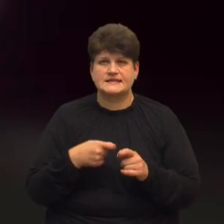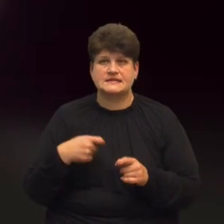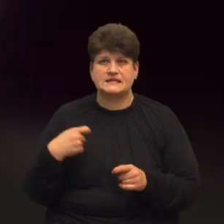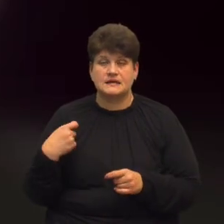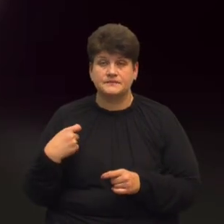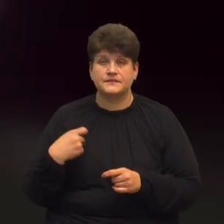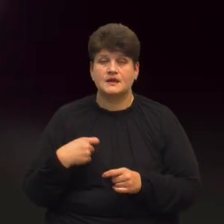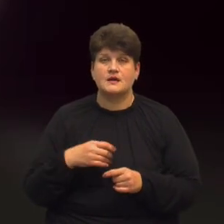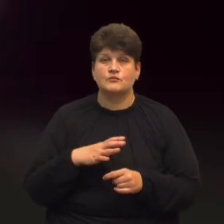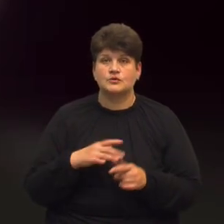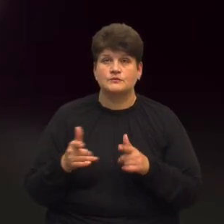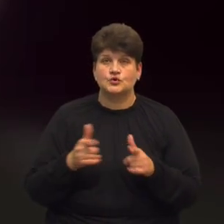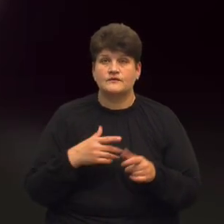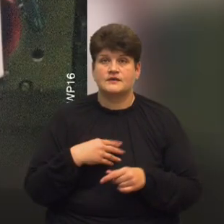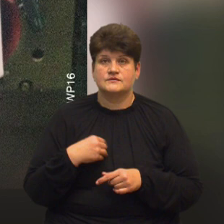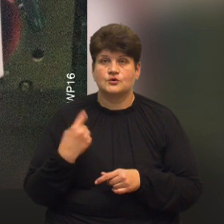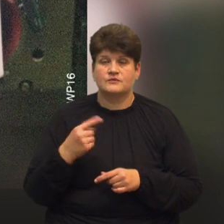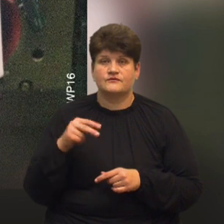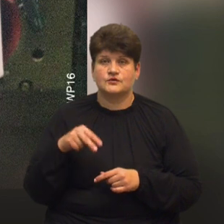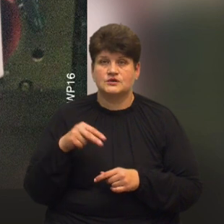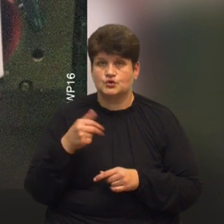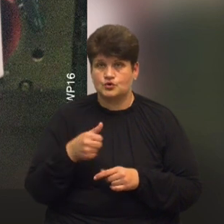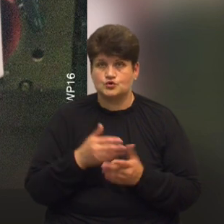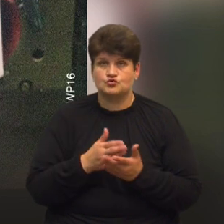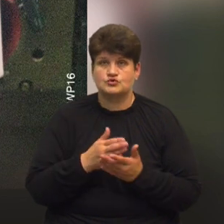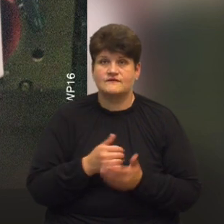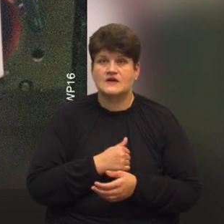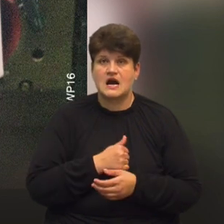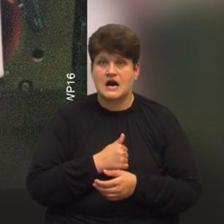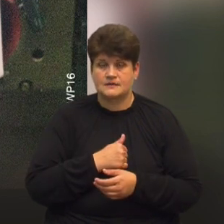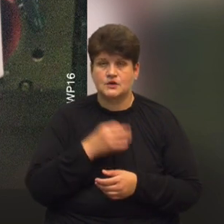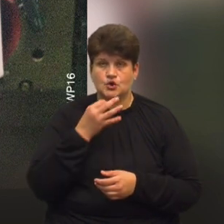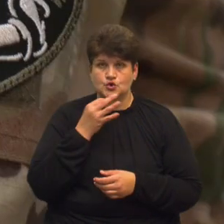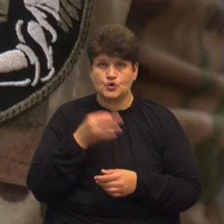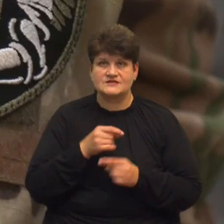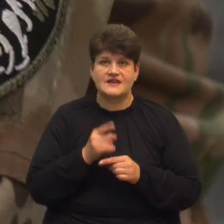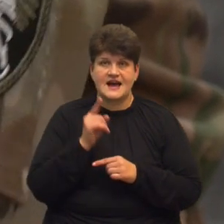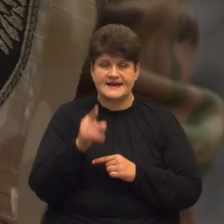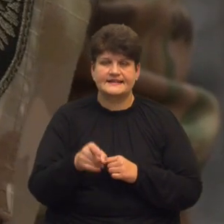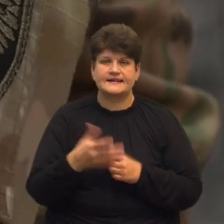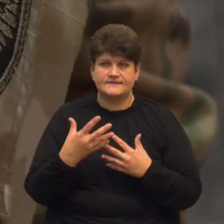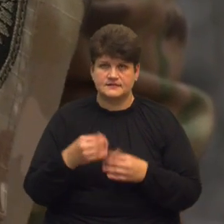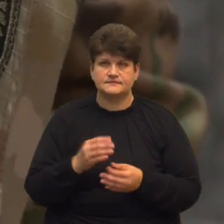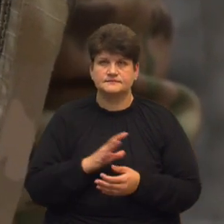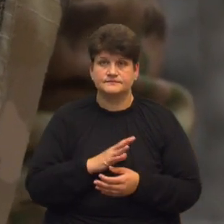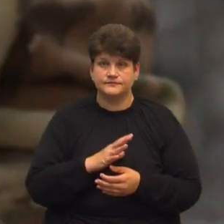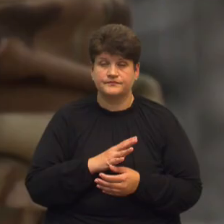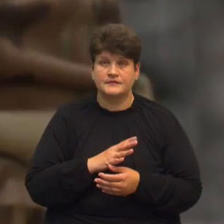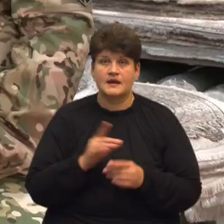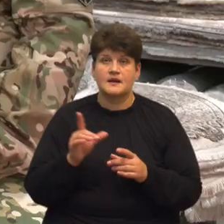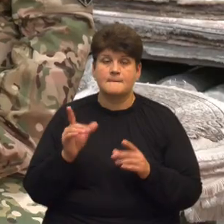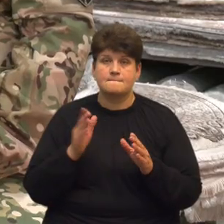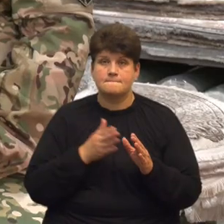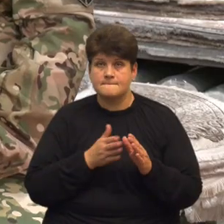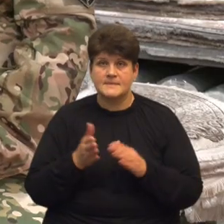каже, проходив підготовку на Львівщині У 2000 році служив в армії, тому досвід в артилерії вже мав Минаючи всю Україну, минаючи